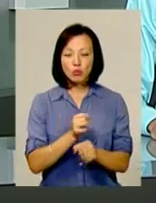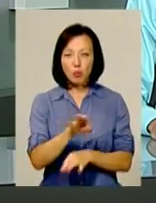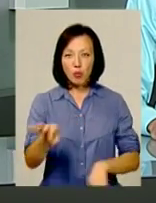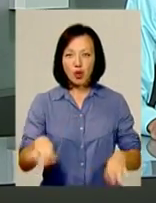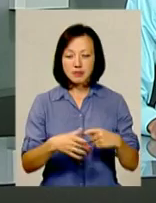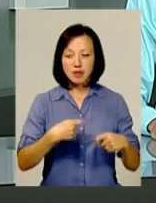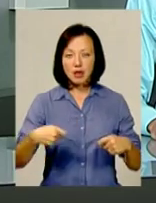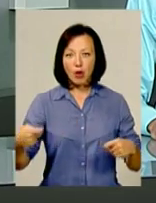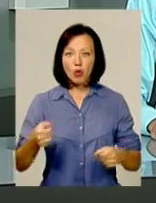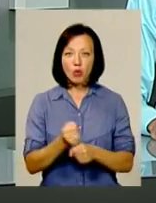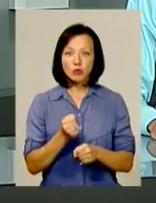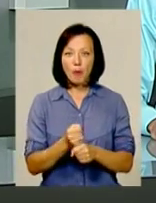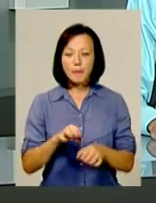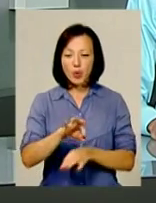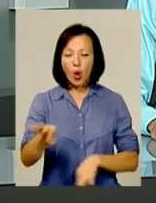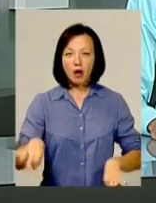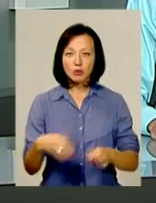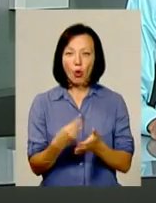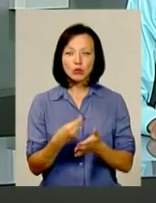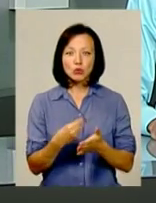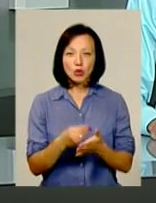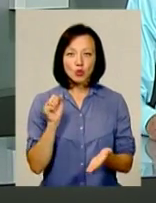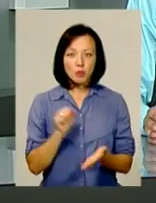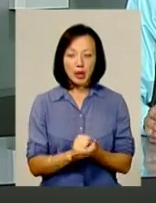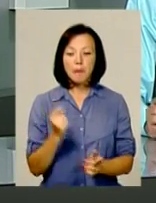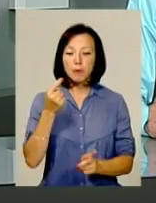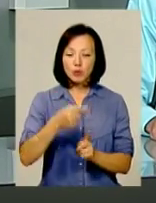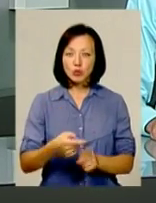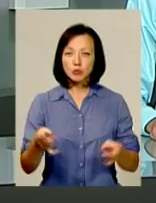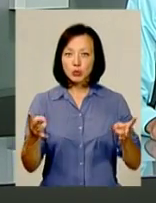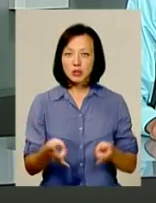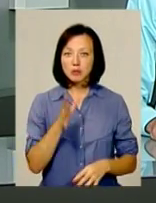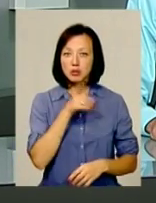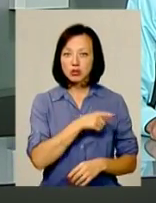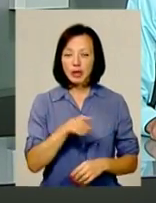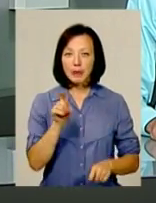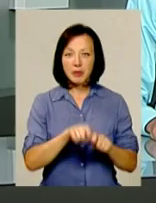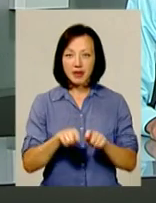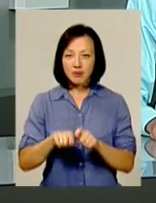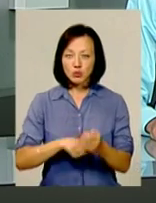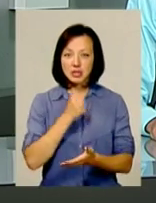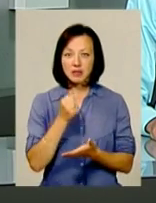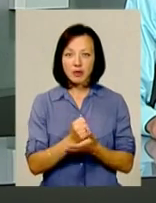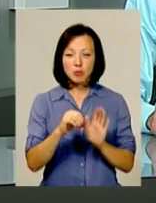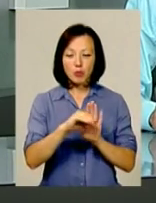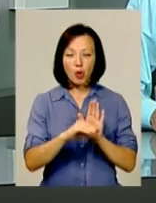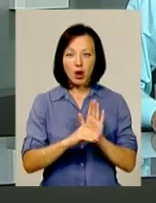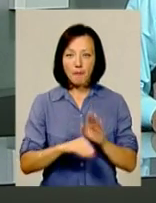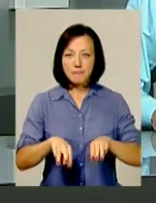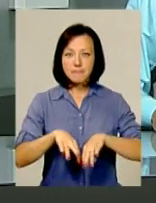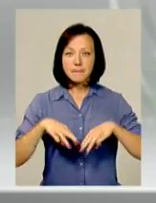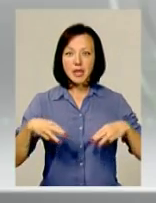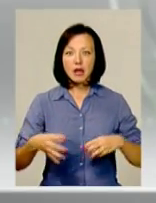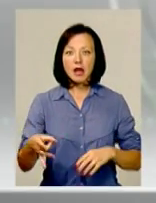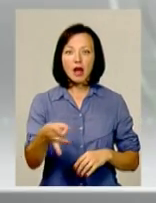затягується і розробка проєктно-кошторисної документації. Плюс потрібен час і на перевірку та затвердження програм у Мінрегіоні.